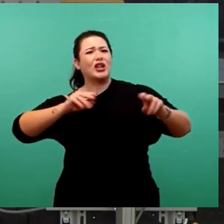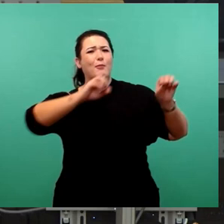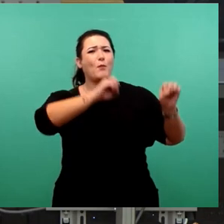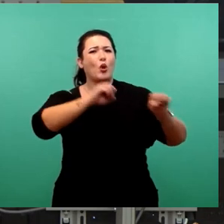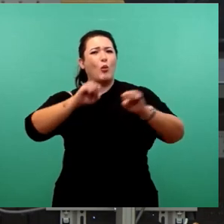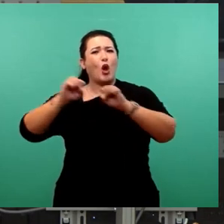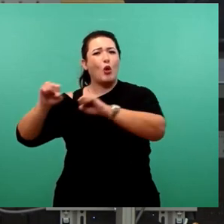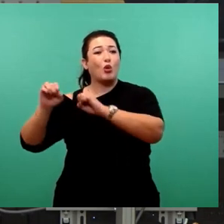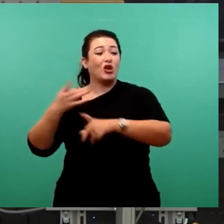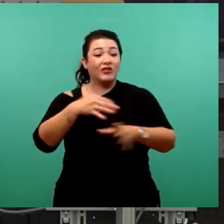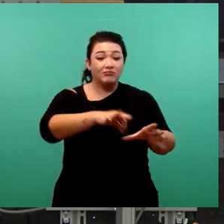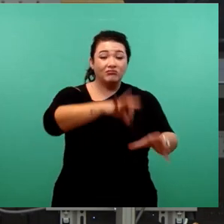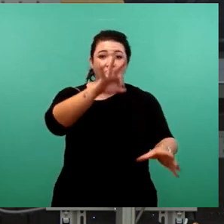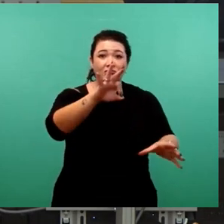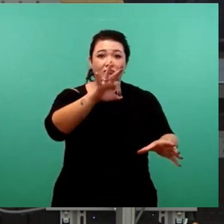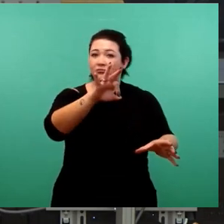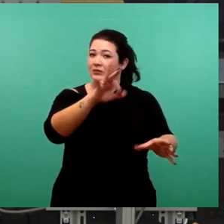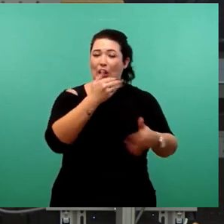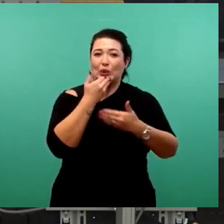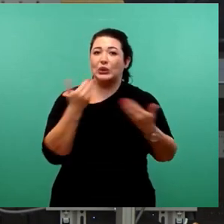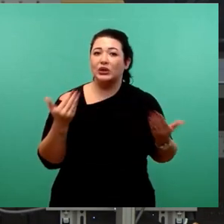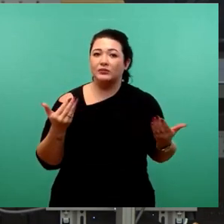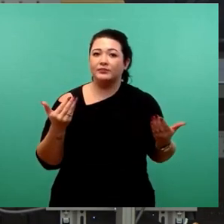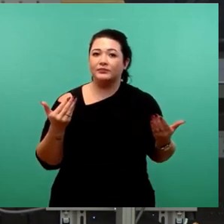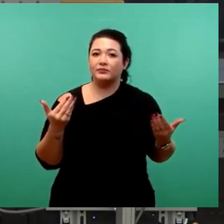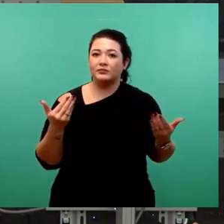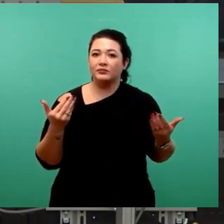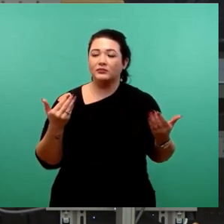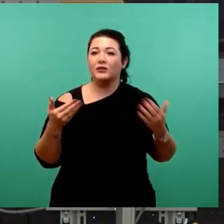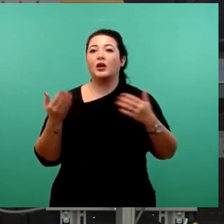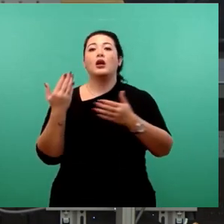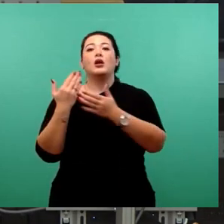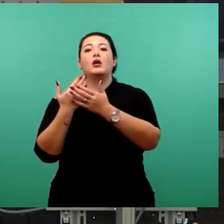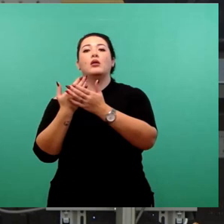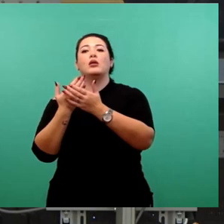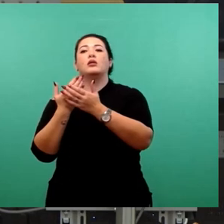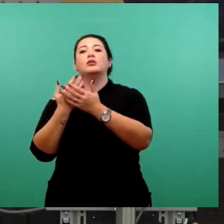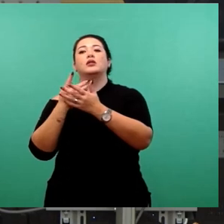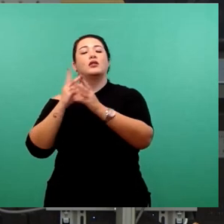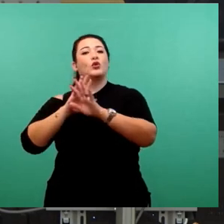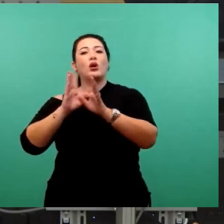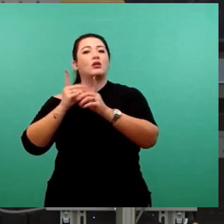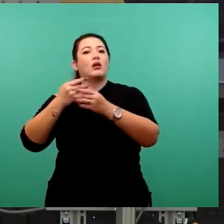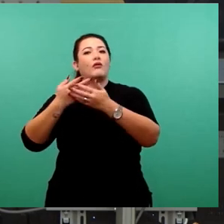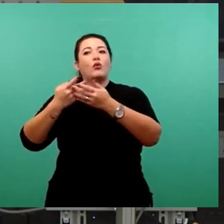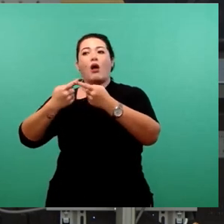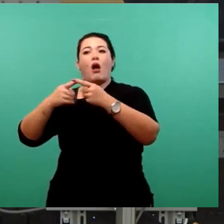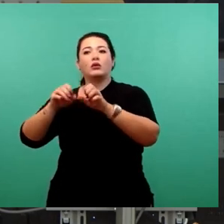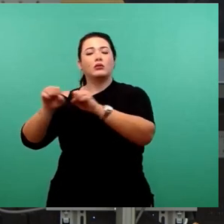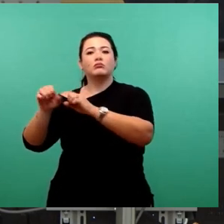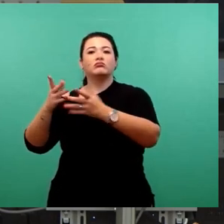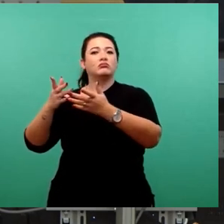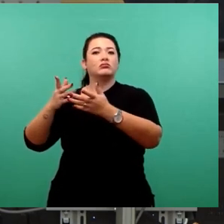roten Linien, die gesetzt wurden, ganz klein nur waren. Bei uns war es der achte Bürgermeister nur. Das ist mal Wissen. Mehr gab es gar nicht. Um wirklich über